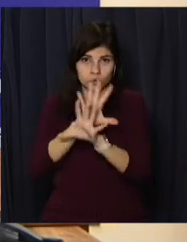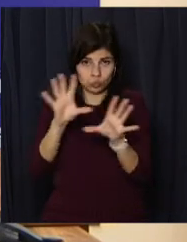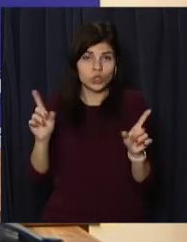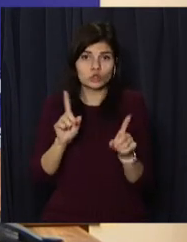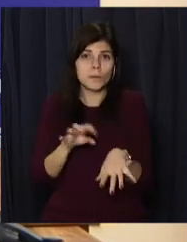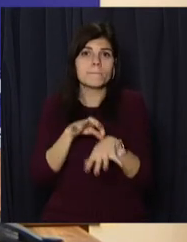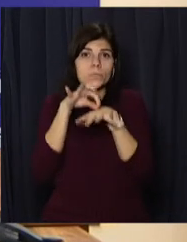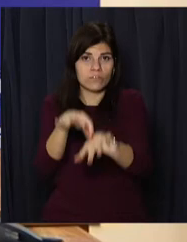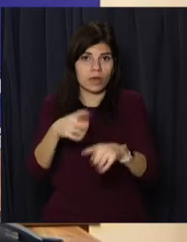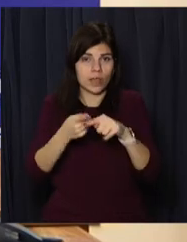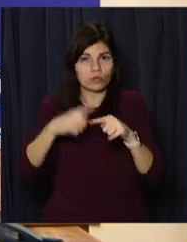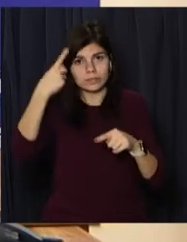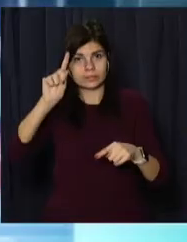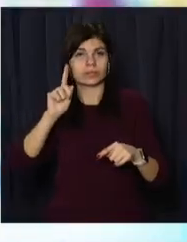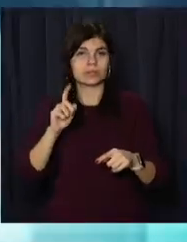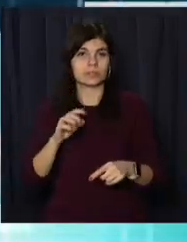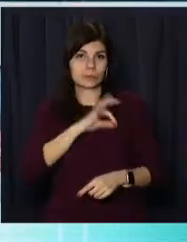щоб впровадити цей проєкт до життя.